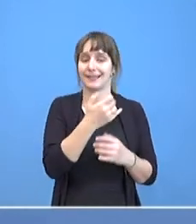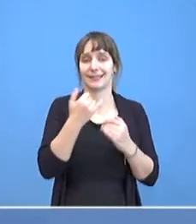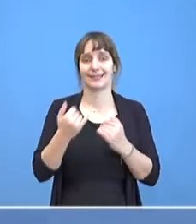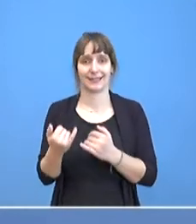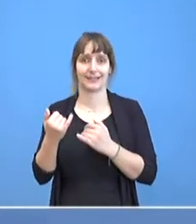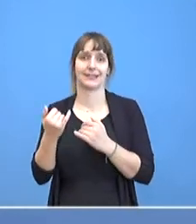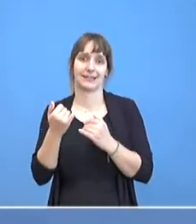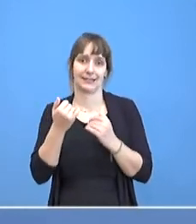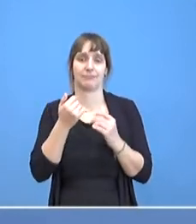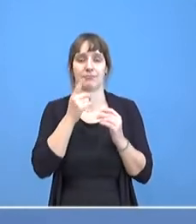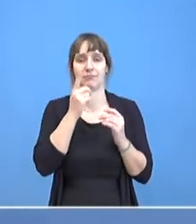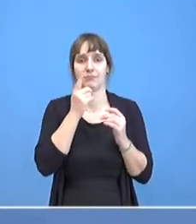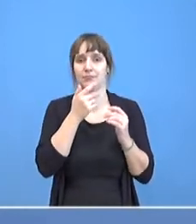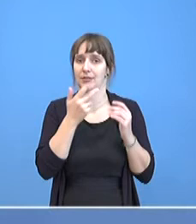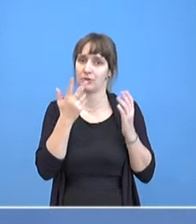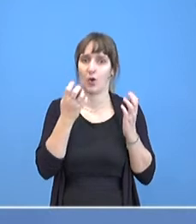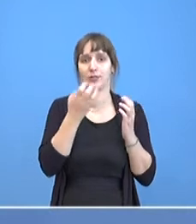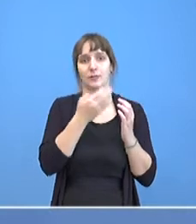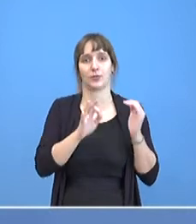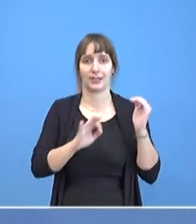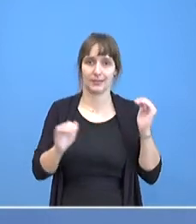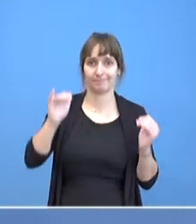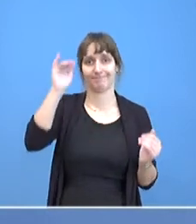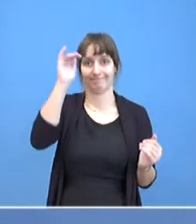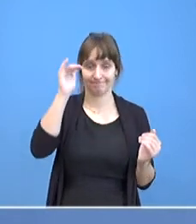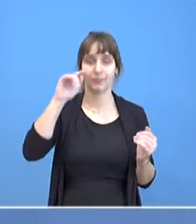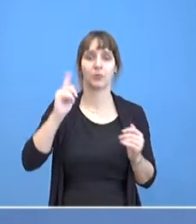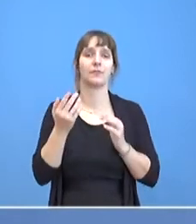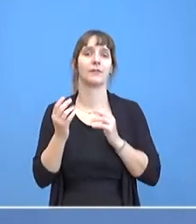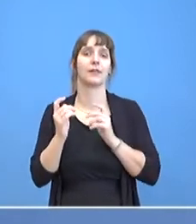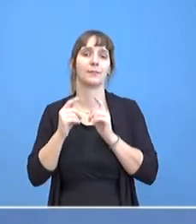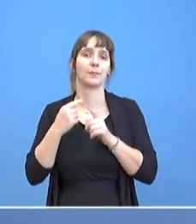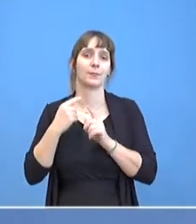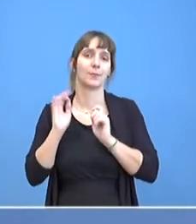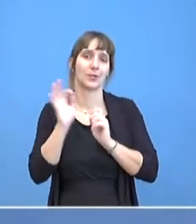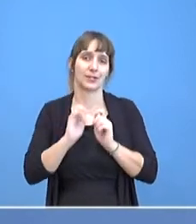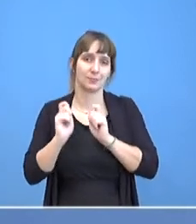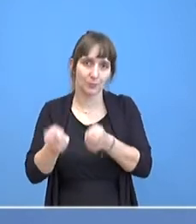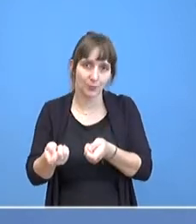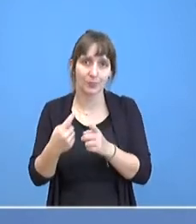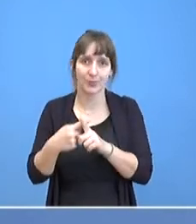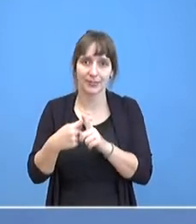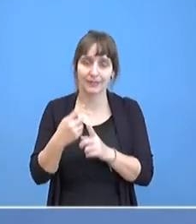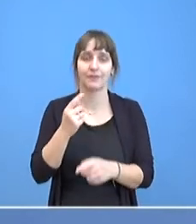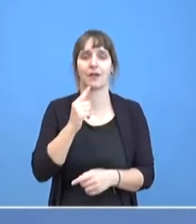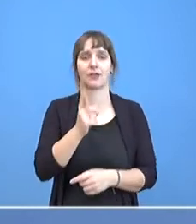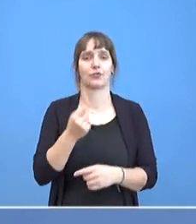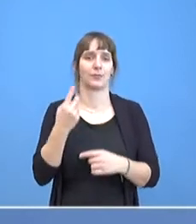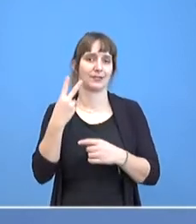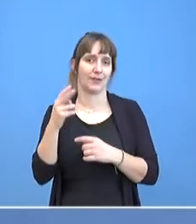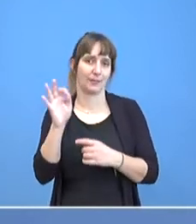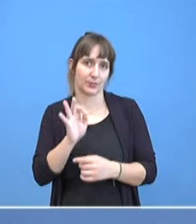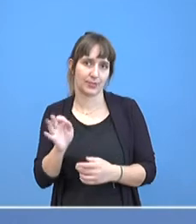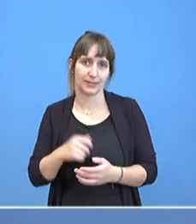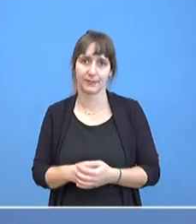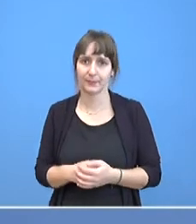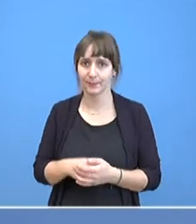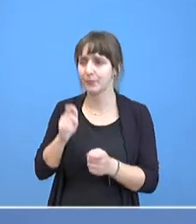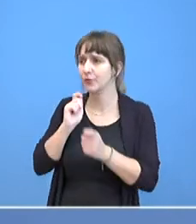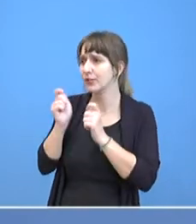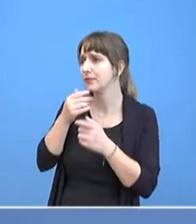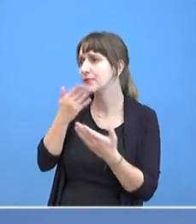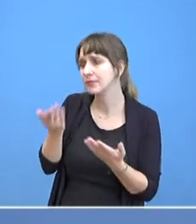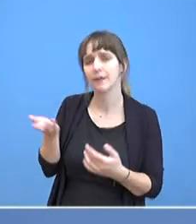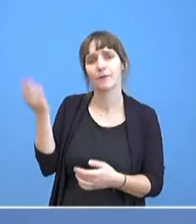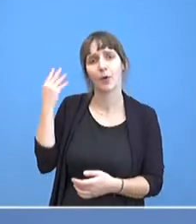,2 Prozent positiv. Und damit man das vergleichen kann mit der Situation im Frühjahr, wie viel